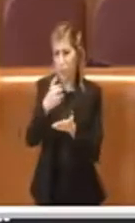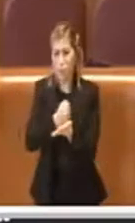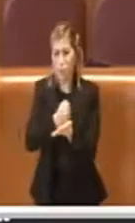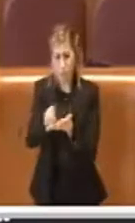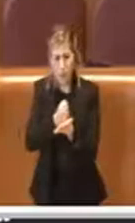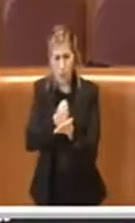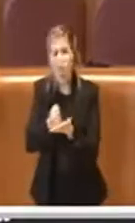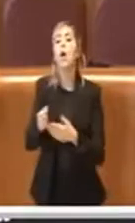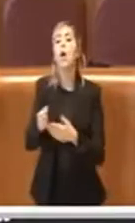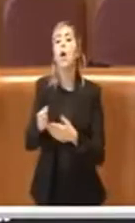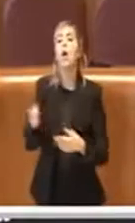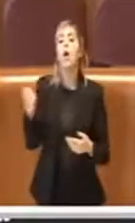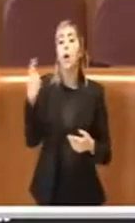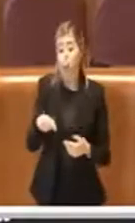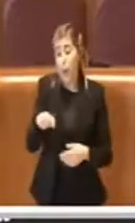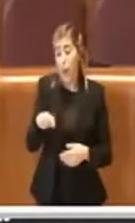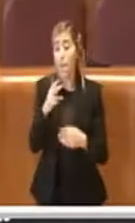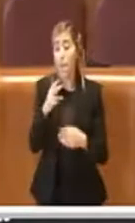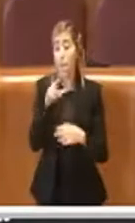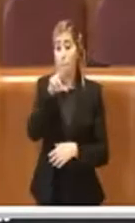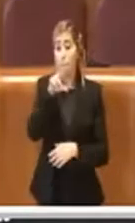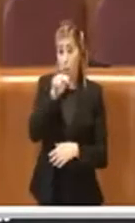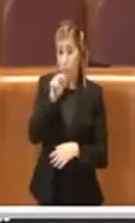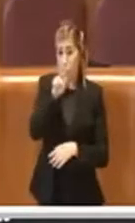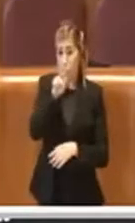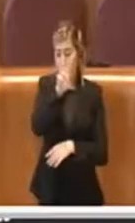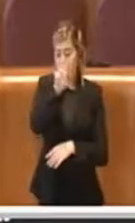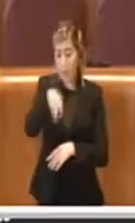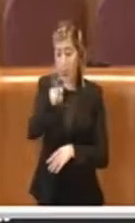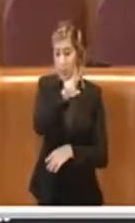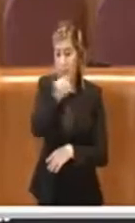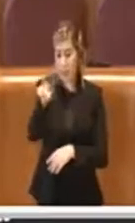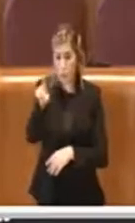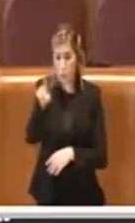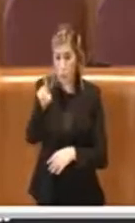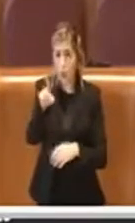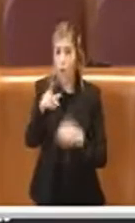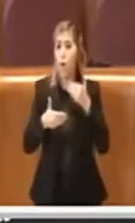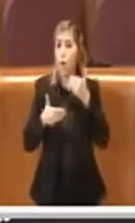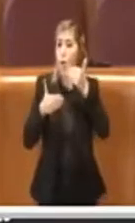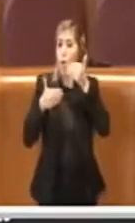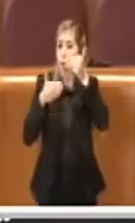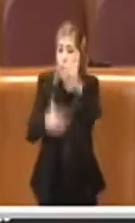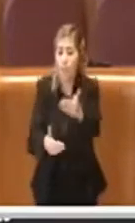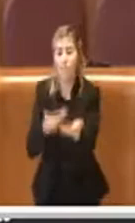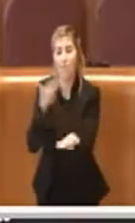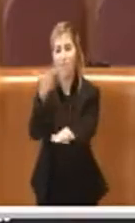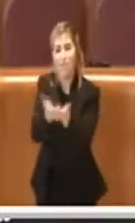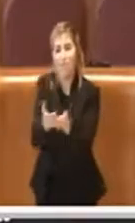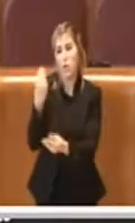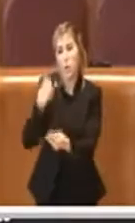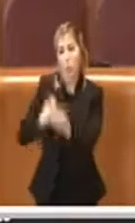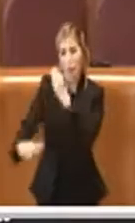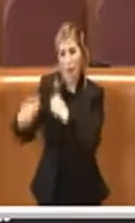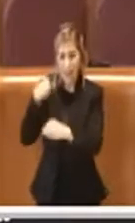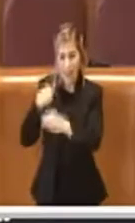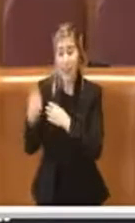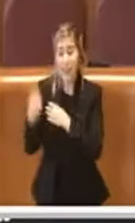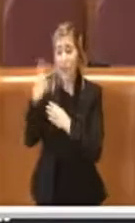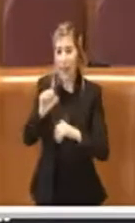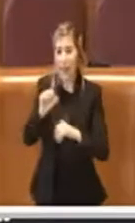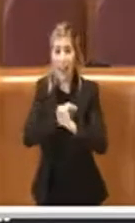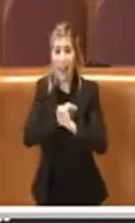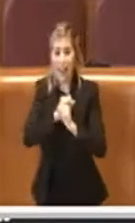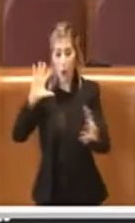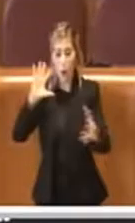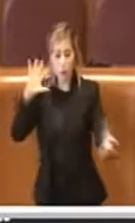decreto legge che porta a marzo 2021, le deroghe al decoro e la presentazione delle domande e io penso che tutte queste cose